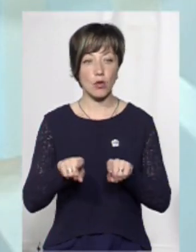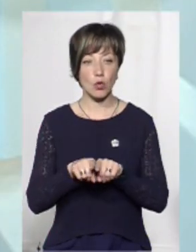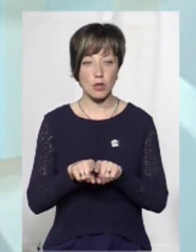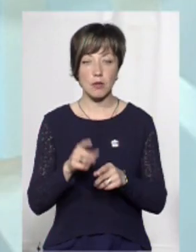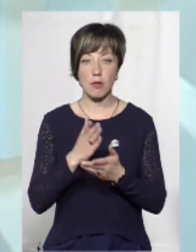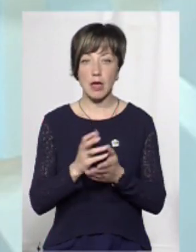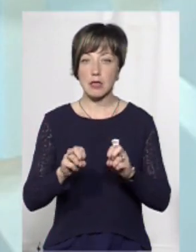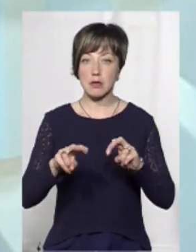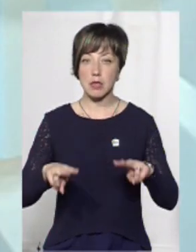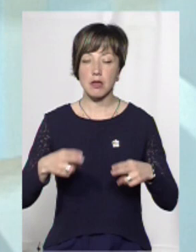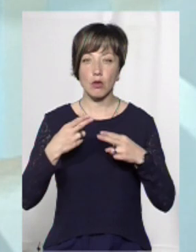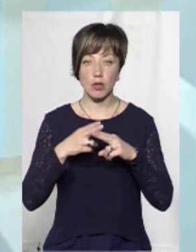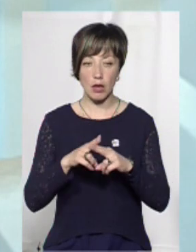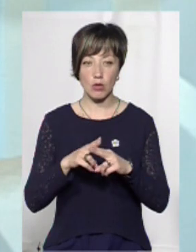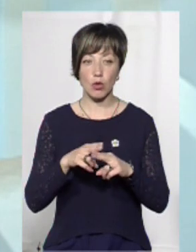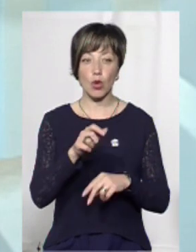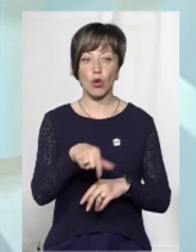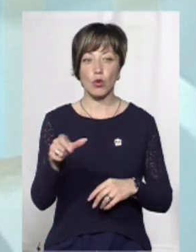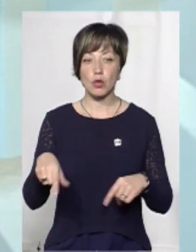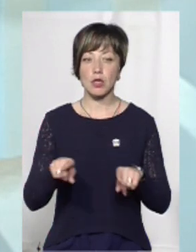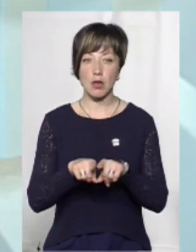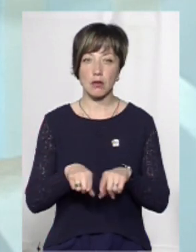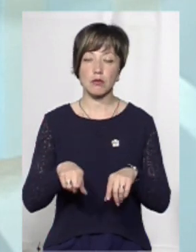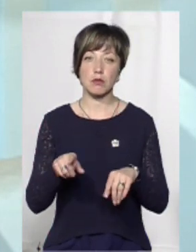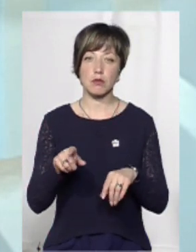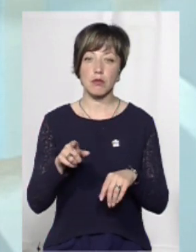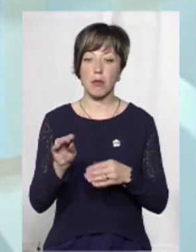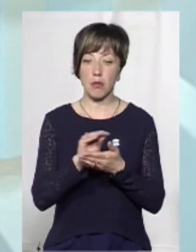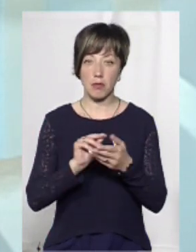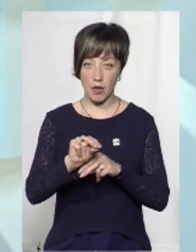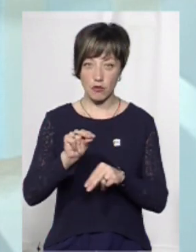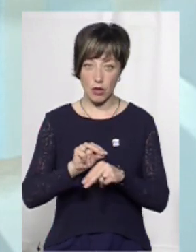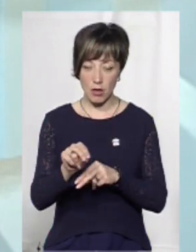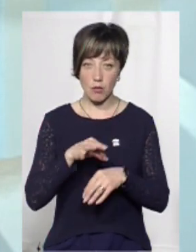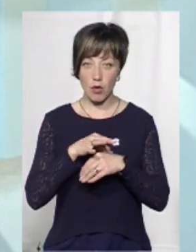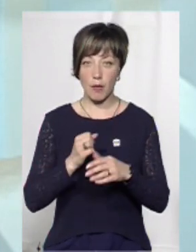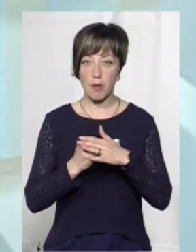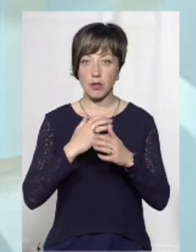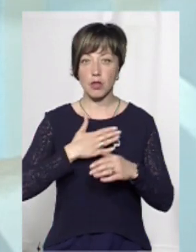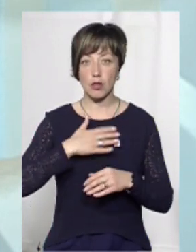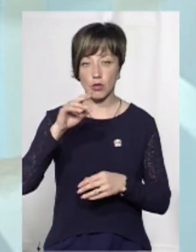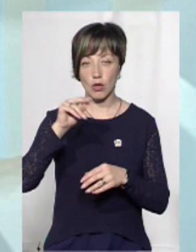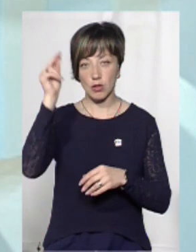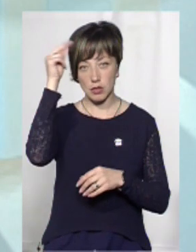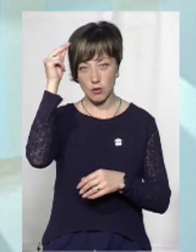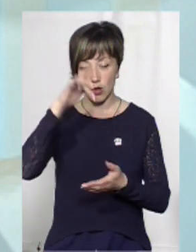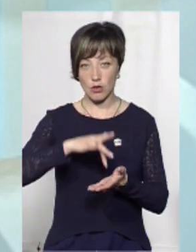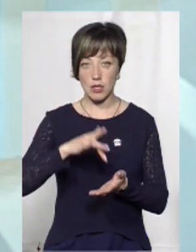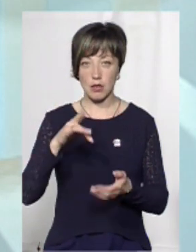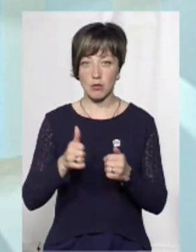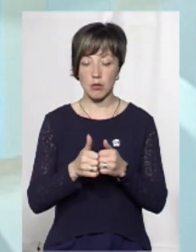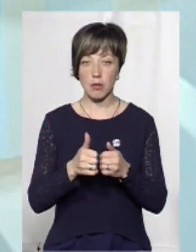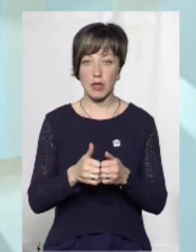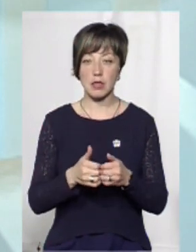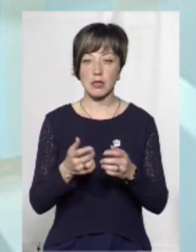спеціальну техніку. Люди також приходять при підготовку на базі нашого навчального пункту при аварійно